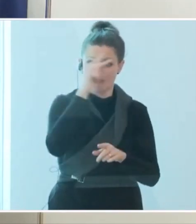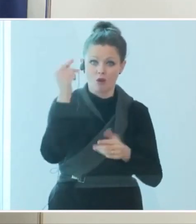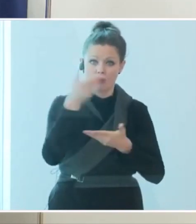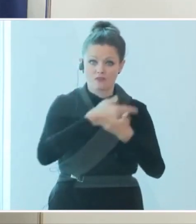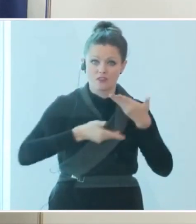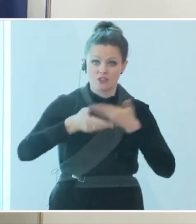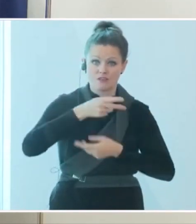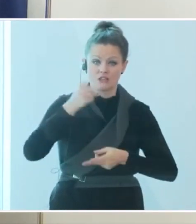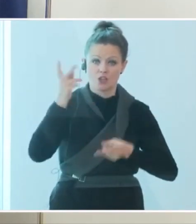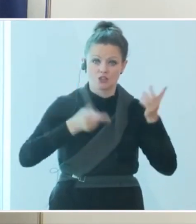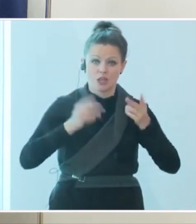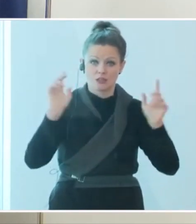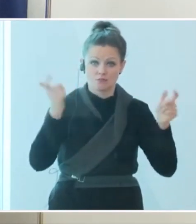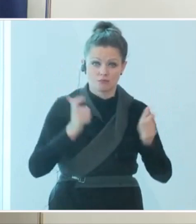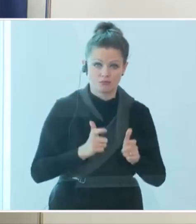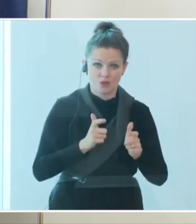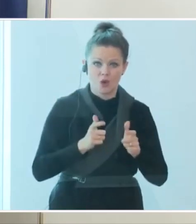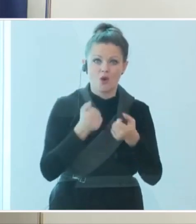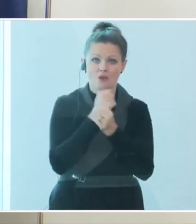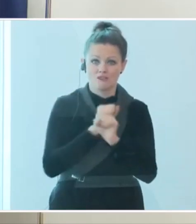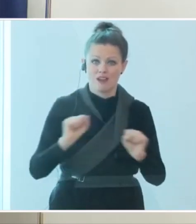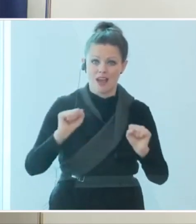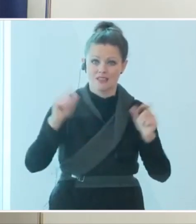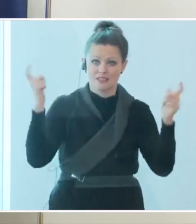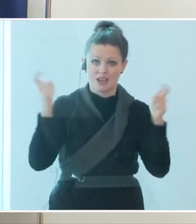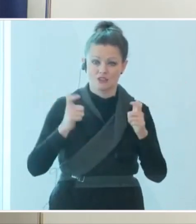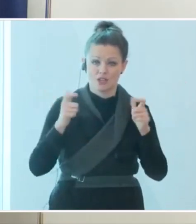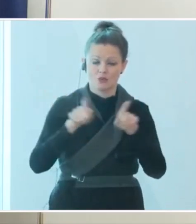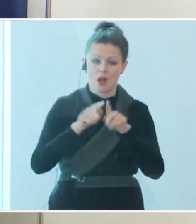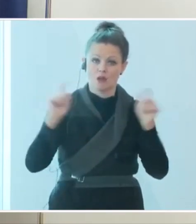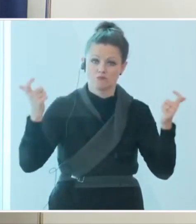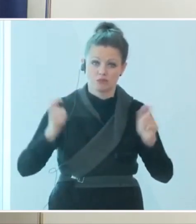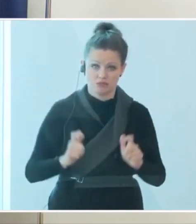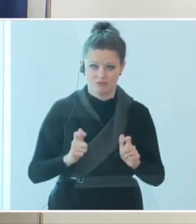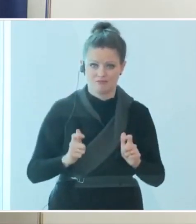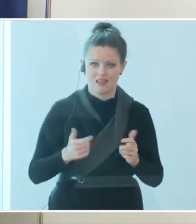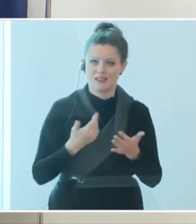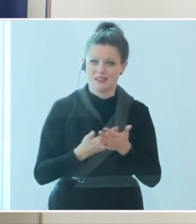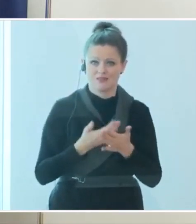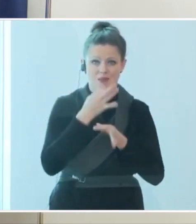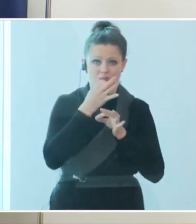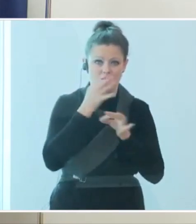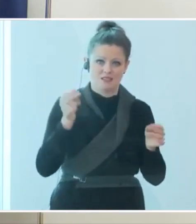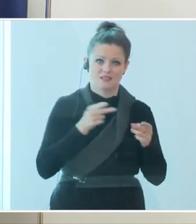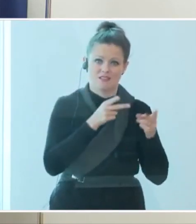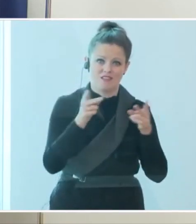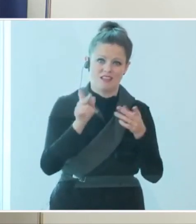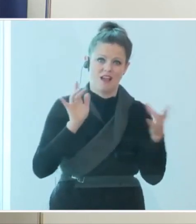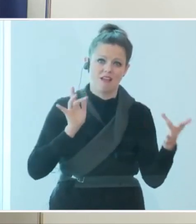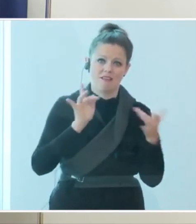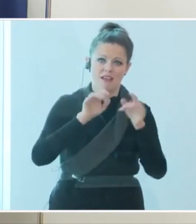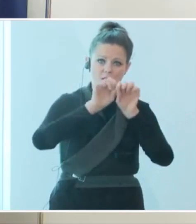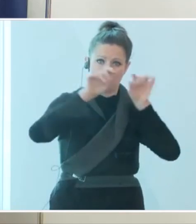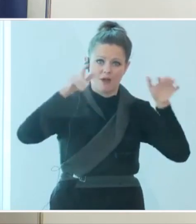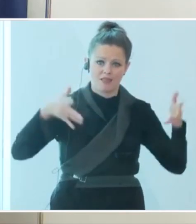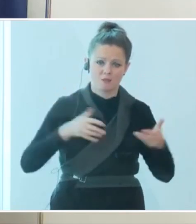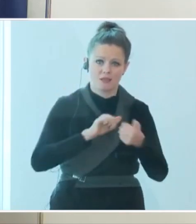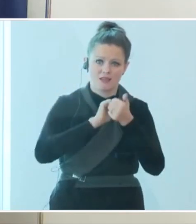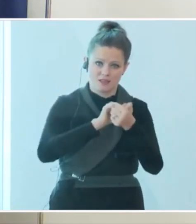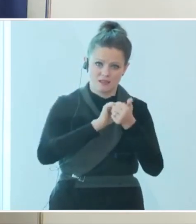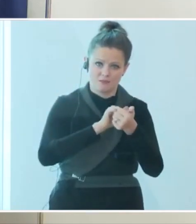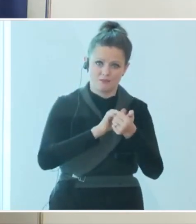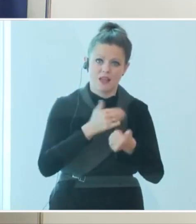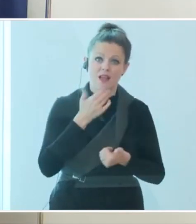Freiheitseinschränkungen. Also der beste Weg, diese Pandemie zu bekämpfen. Danke vielmals